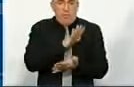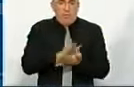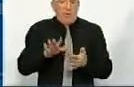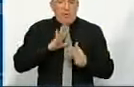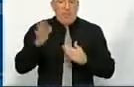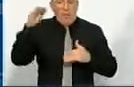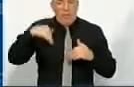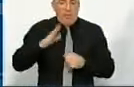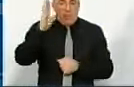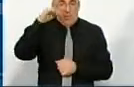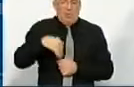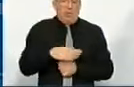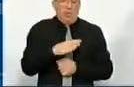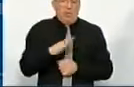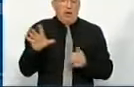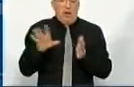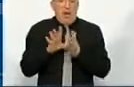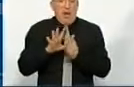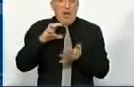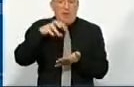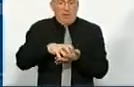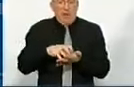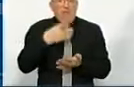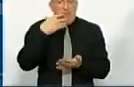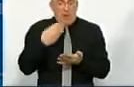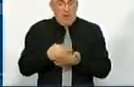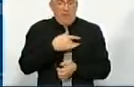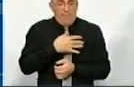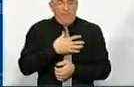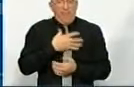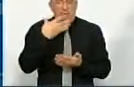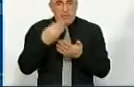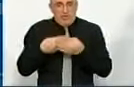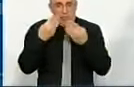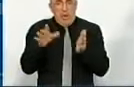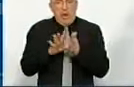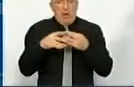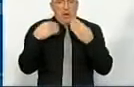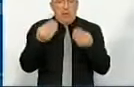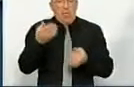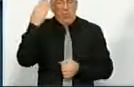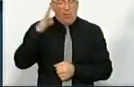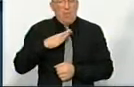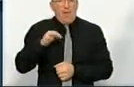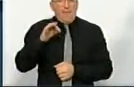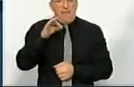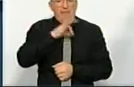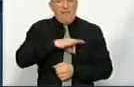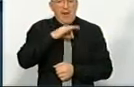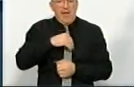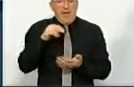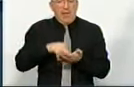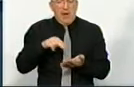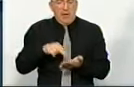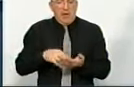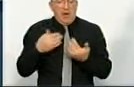щоб не було перепадів, електростанції теж приватні надають цю електроенергію. В нас колись був пільговий тариф